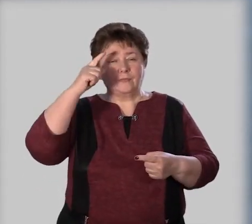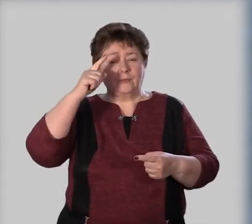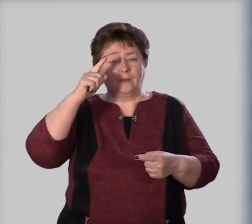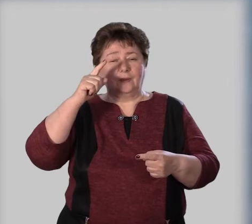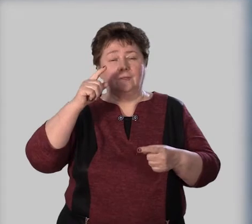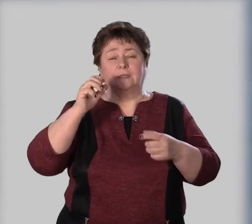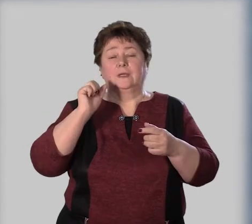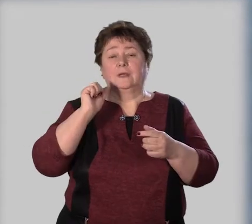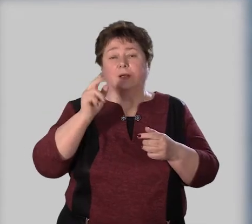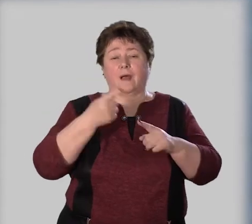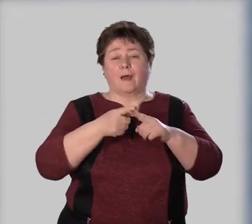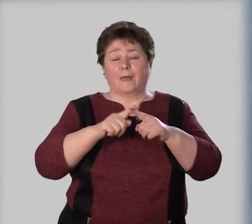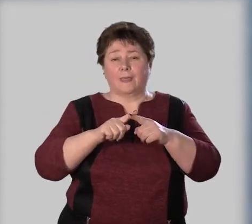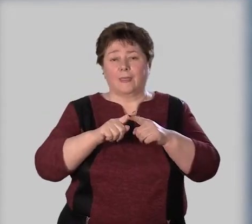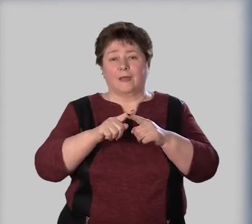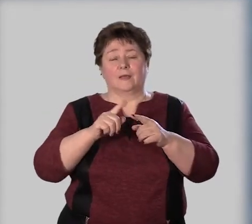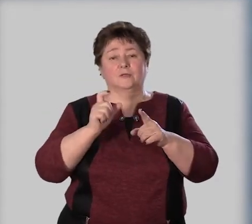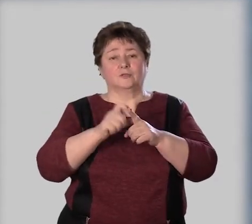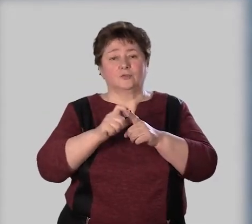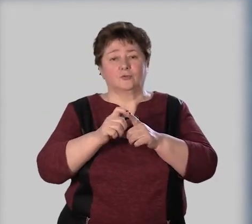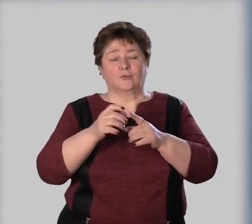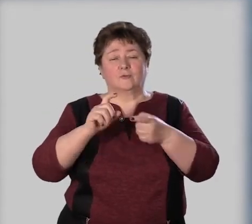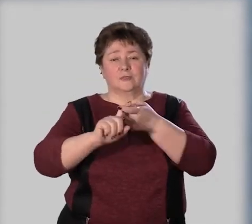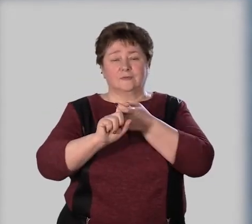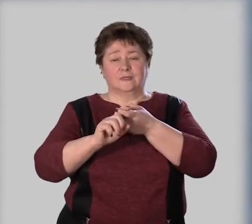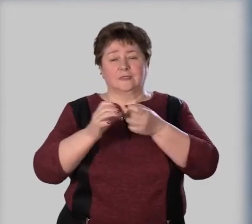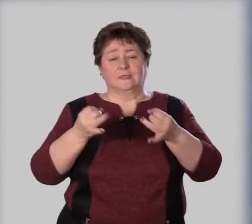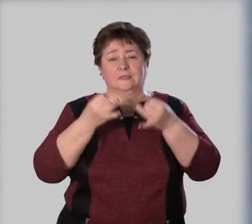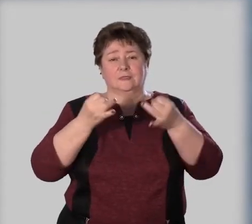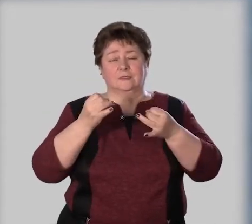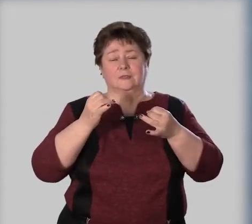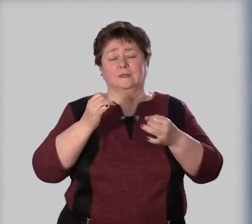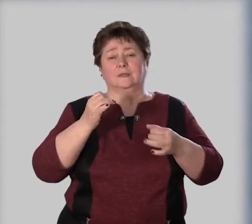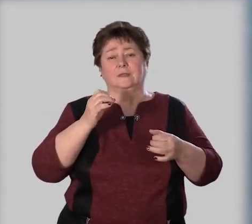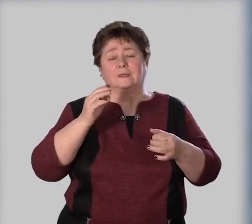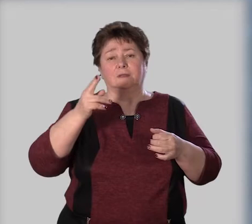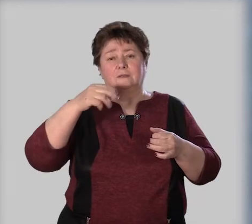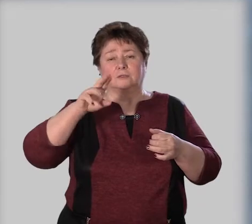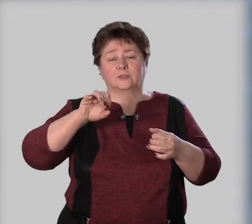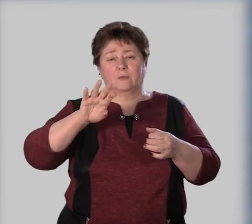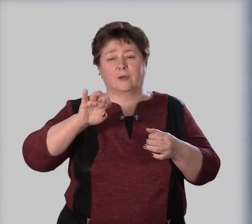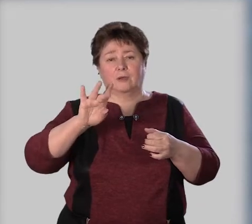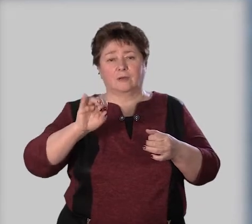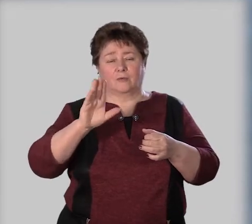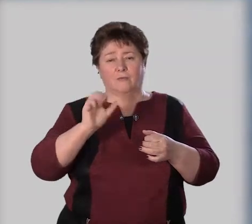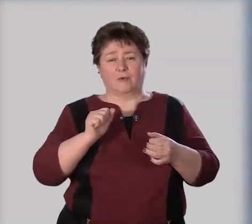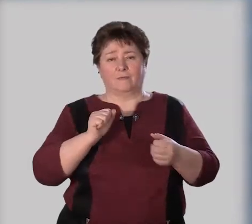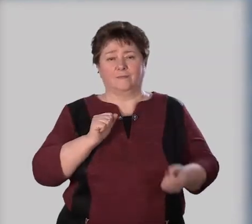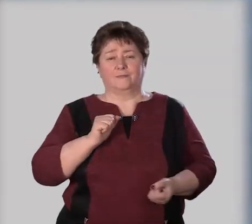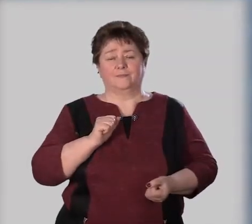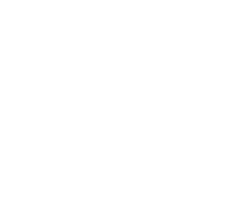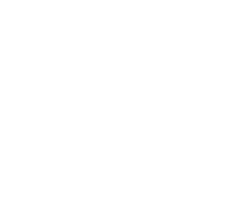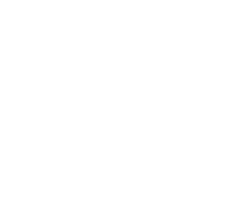Догадайтесь, как это слово связано с историей из рассказа Кудайбергена Джапарова.